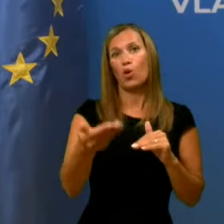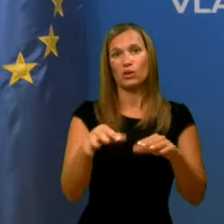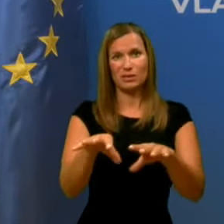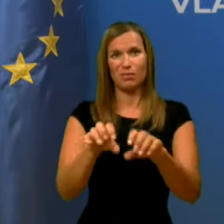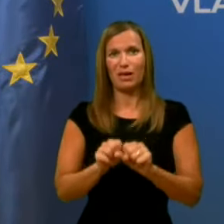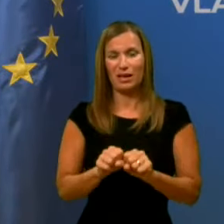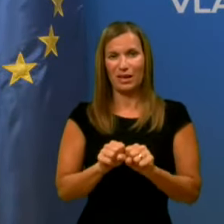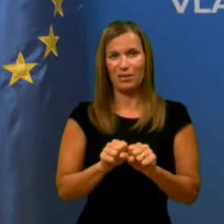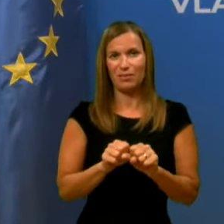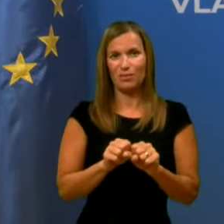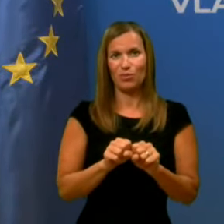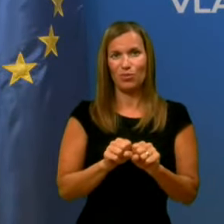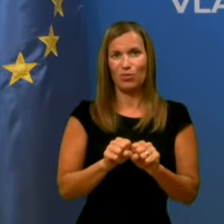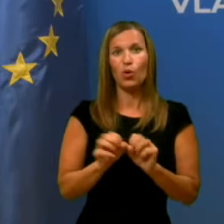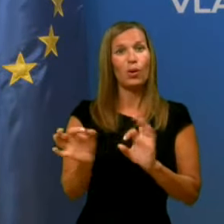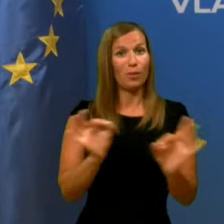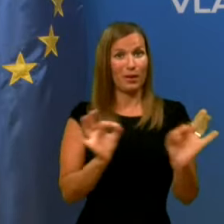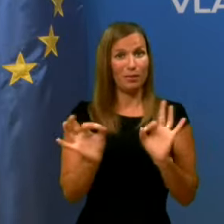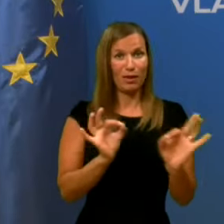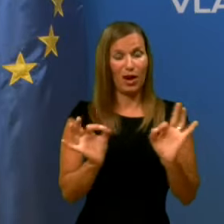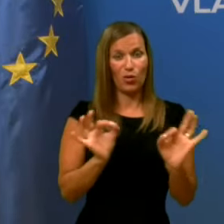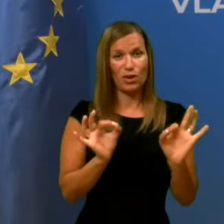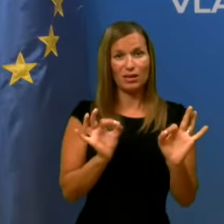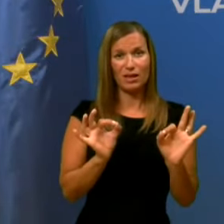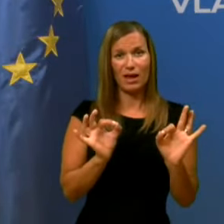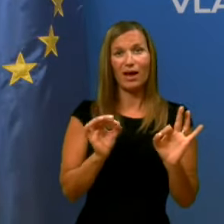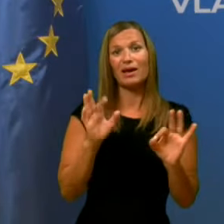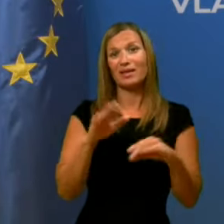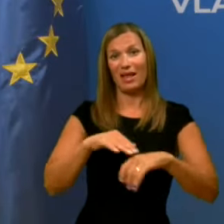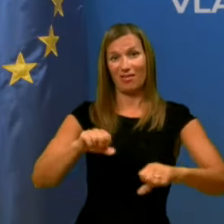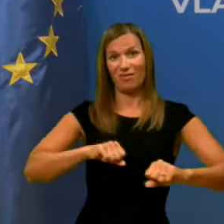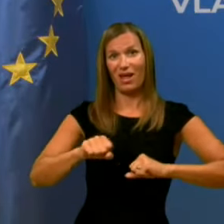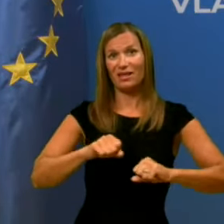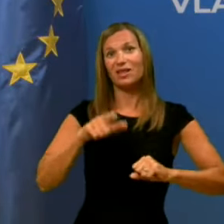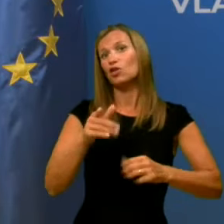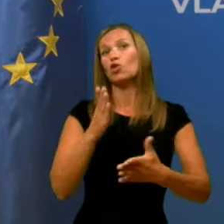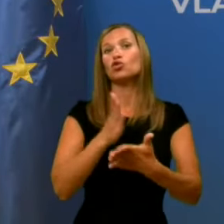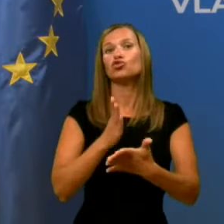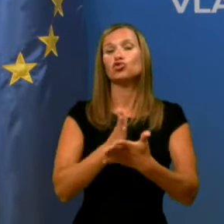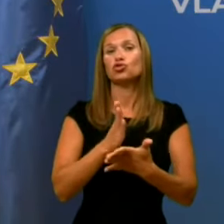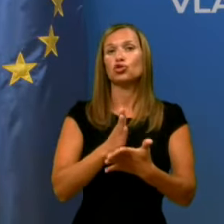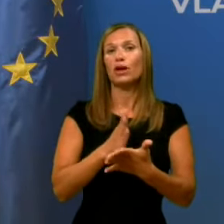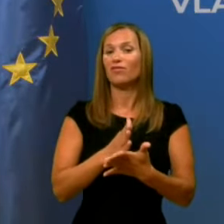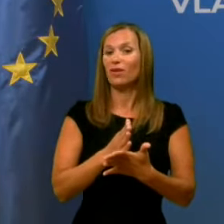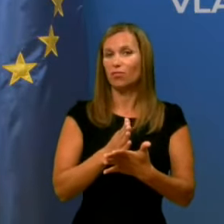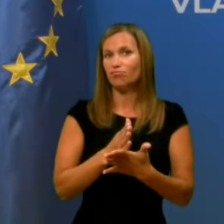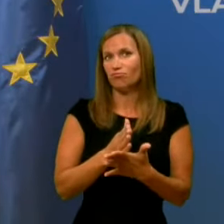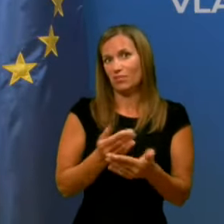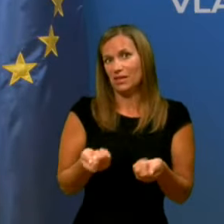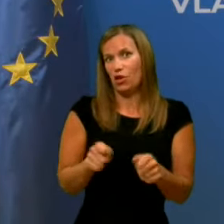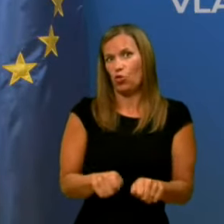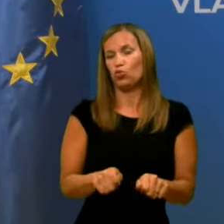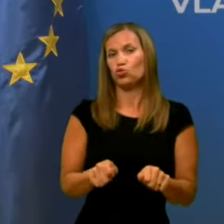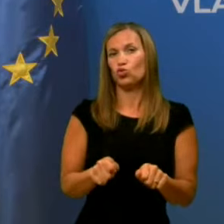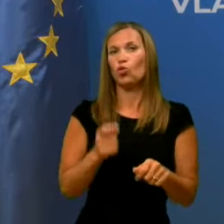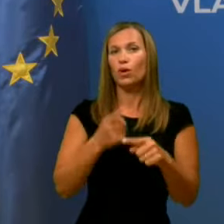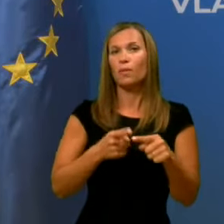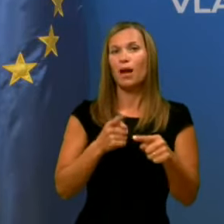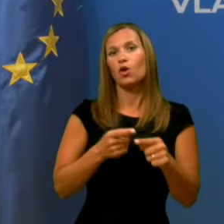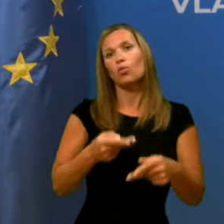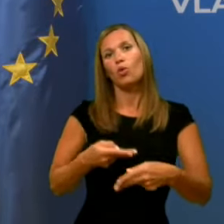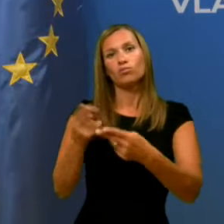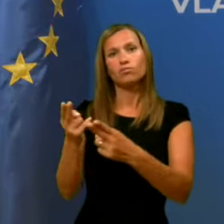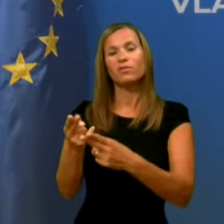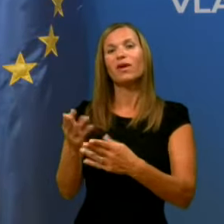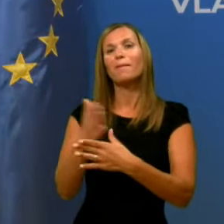PKP 4 pripravljena, sprejeta na vladi, je že v finišu, k malo bo šla v